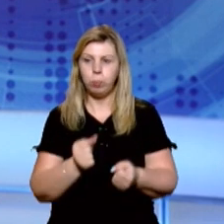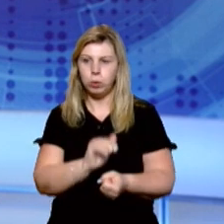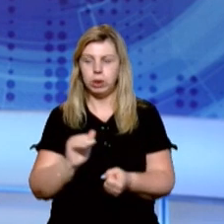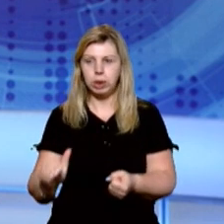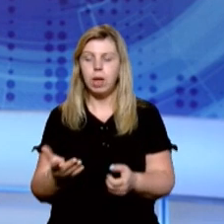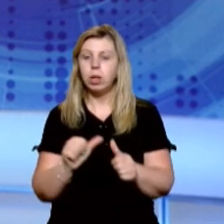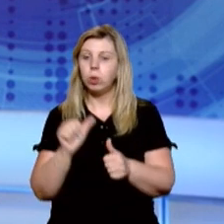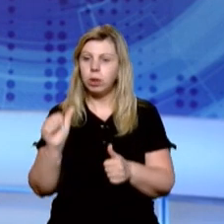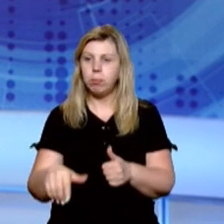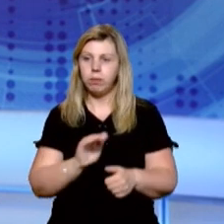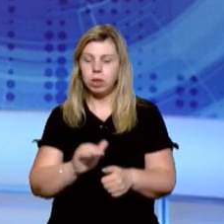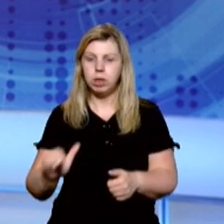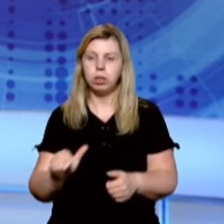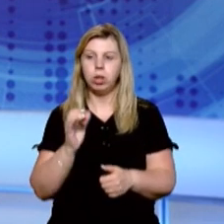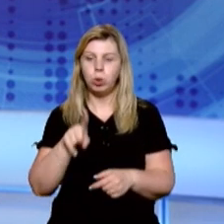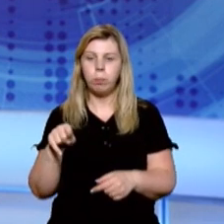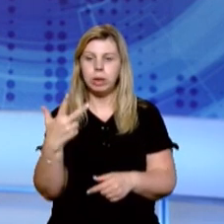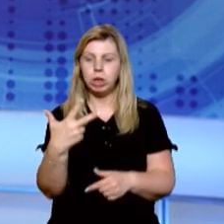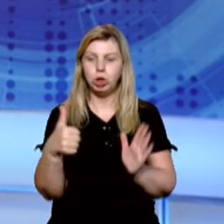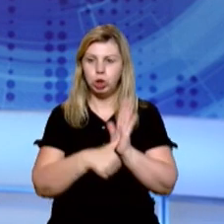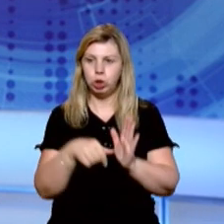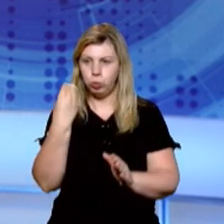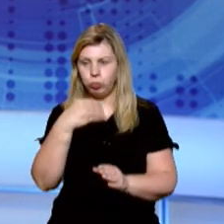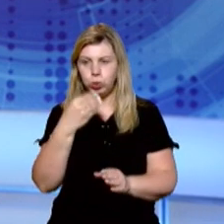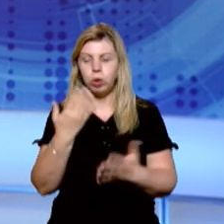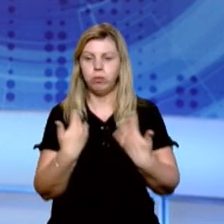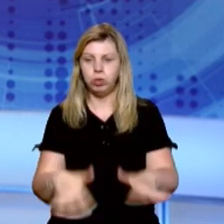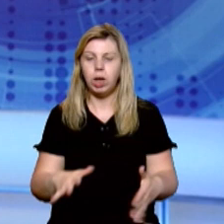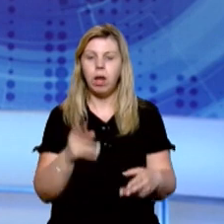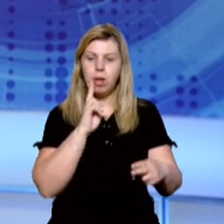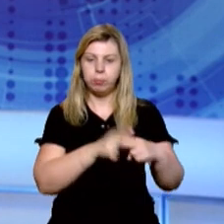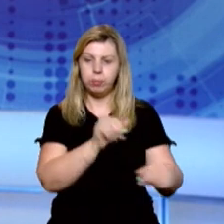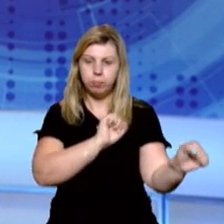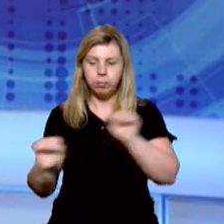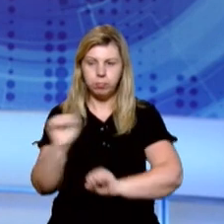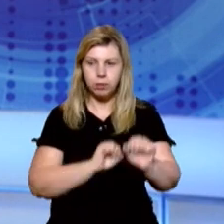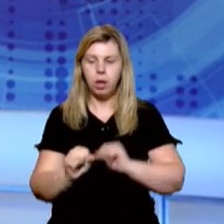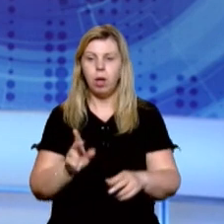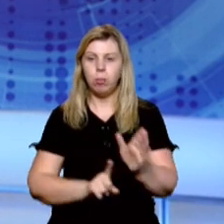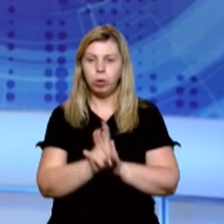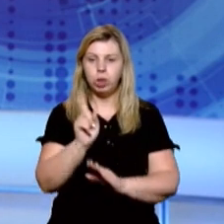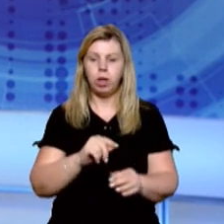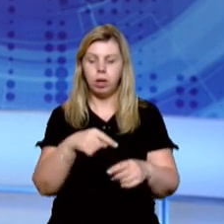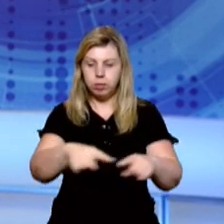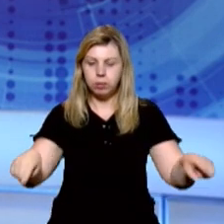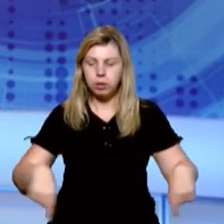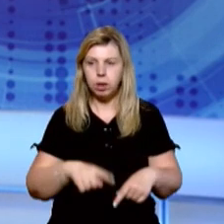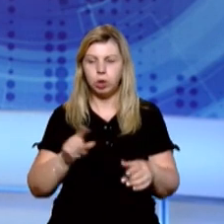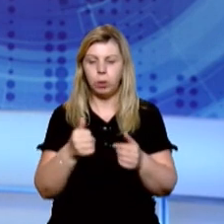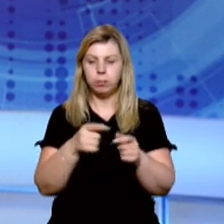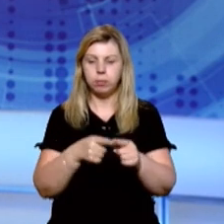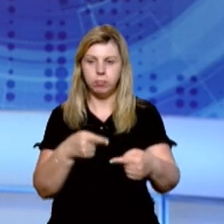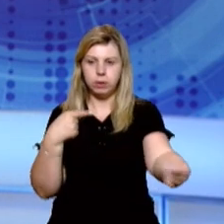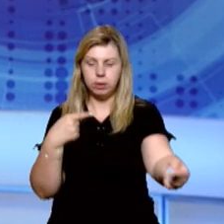дітей. Зокрема, в дитячому садку номер 36 в Ужгороді вже дезінфікують приміщення, роблять розмітку для дотримання